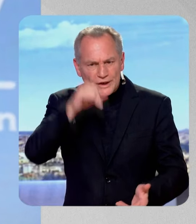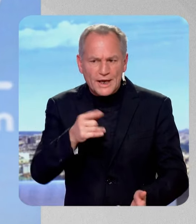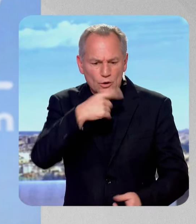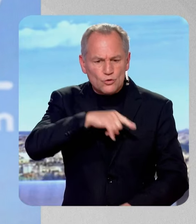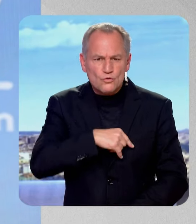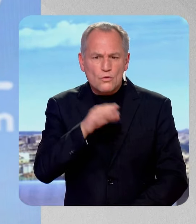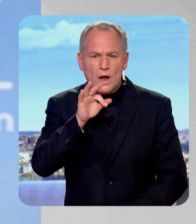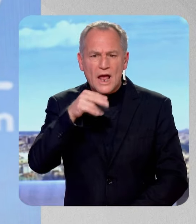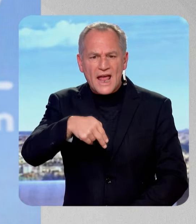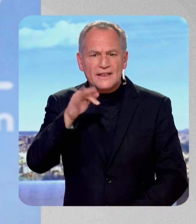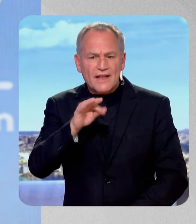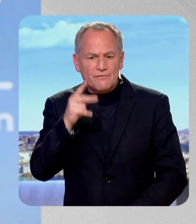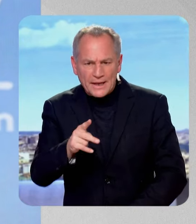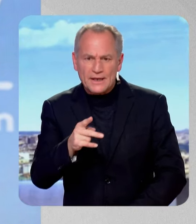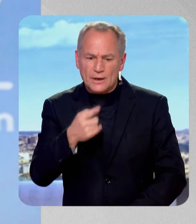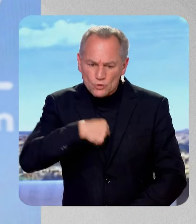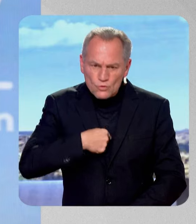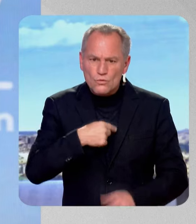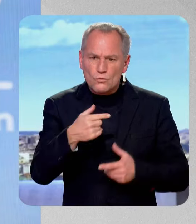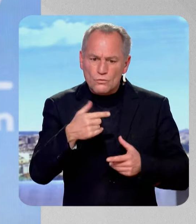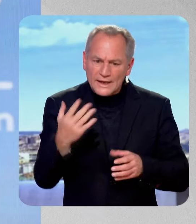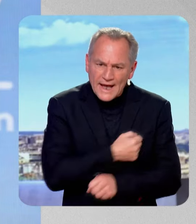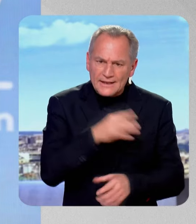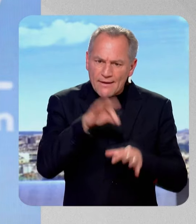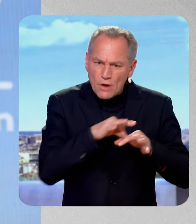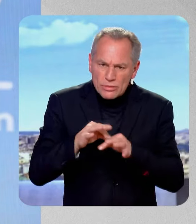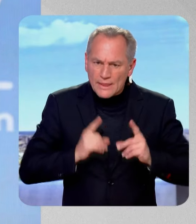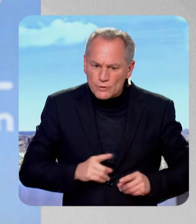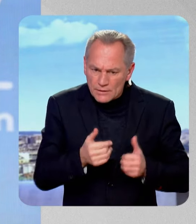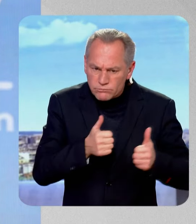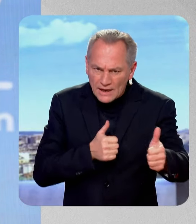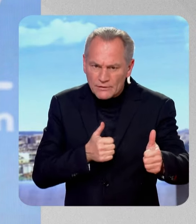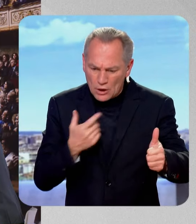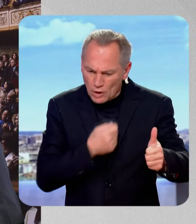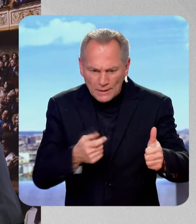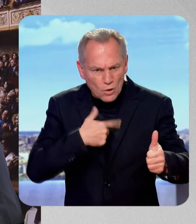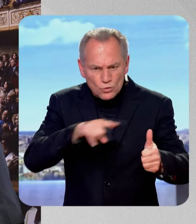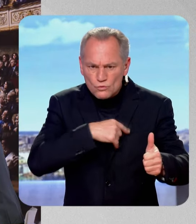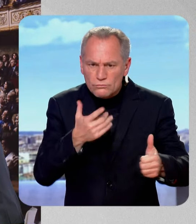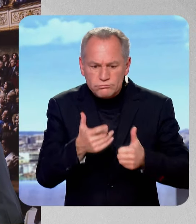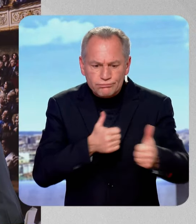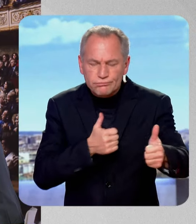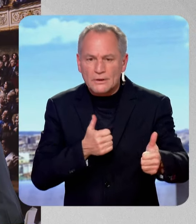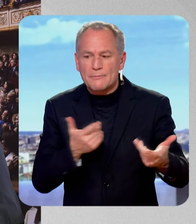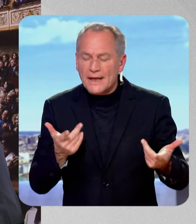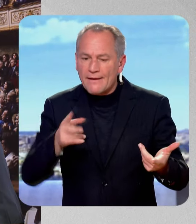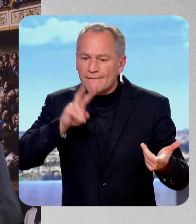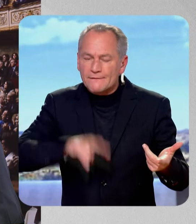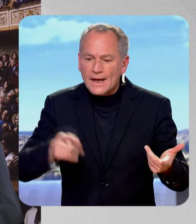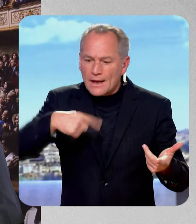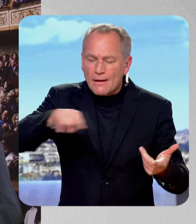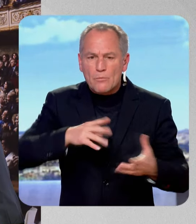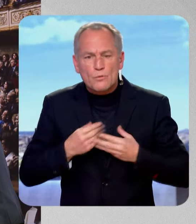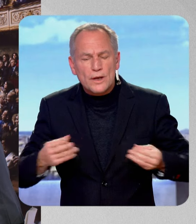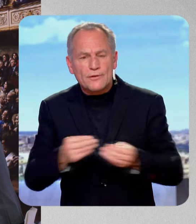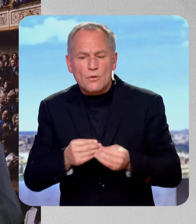et que c'est nous qui devrions gouverner. Et avec quelques mois passés, on devrait avoir changé radicalement la vie des gens. Donc il y quand même beaucoup d'amertume. Et on dit aussi